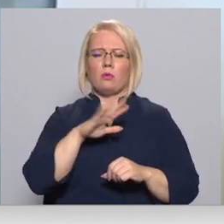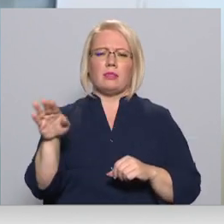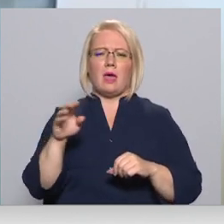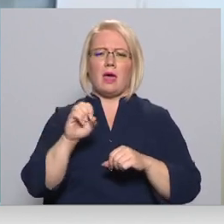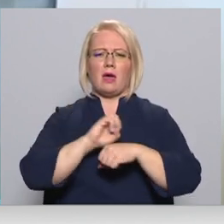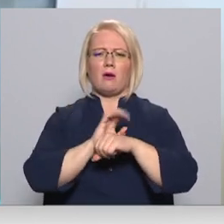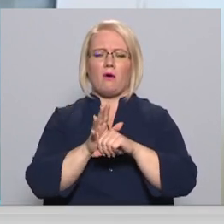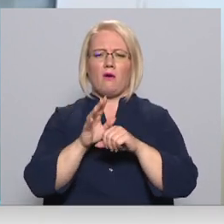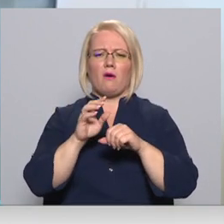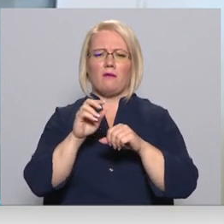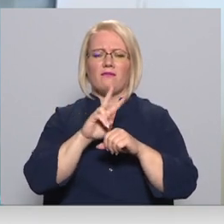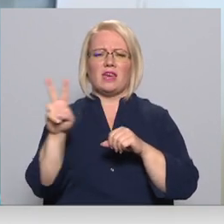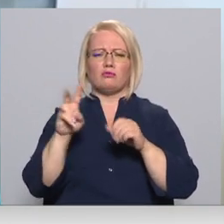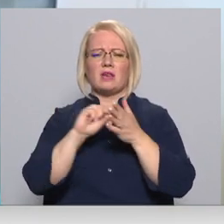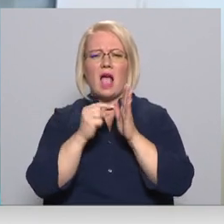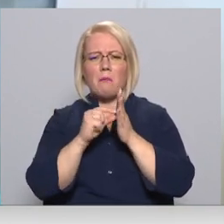ne pats vīrus.